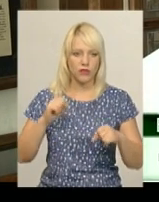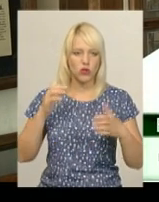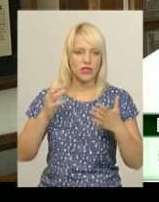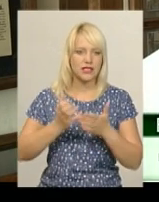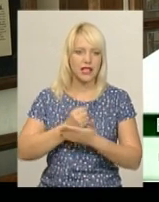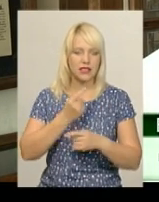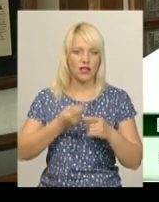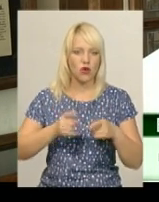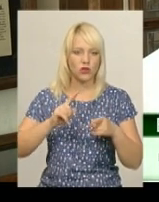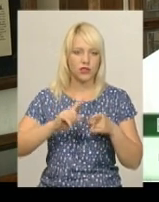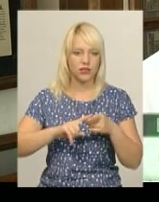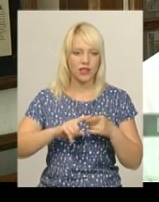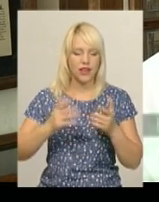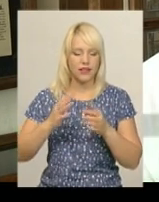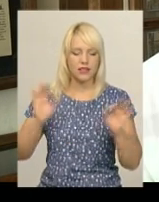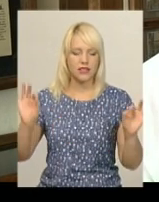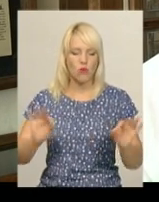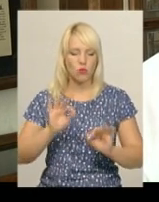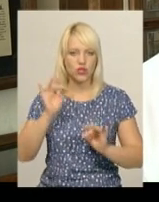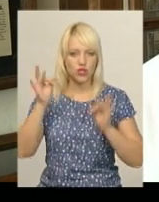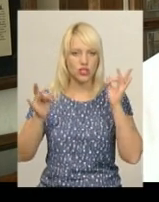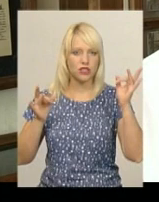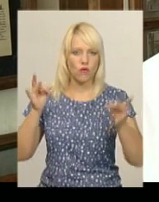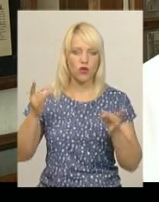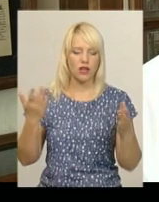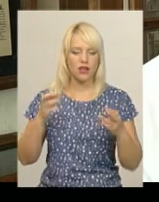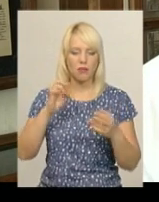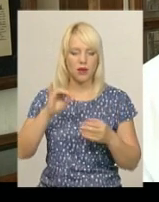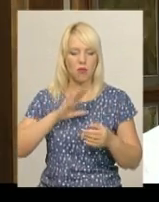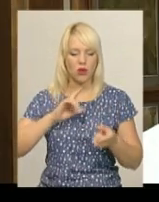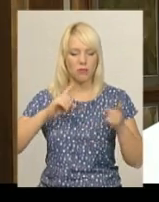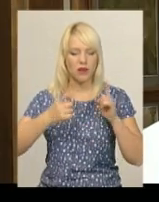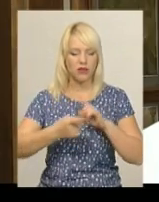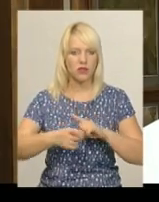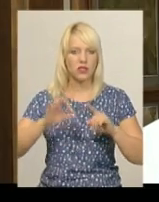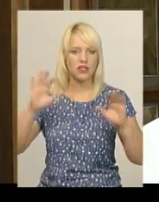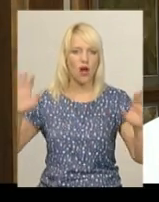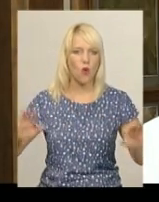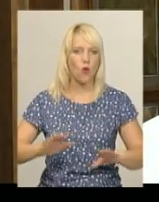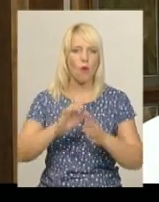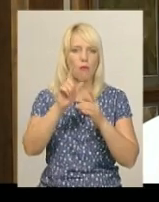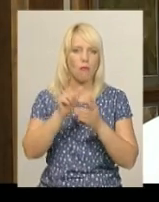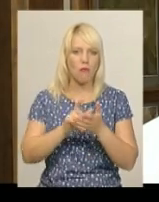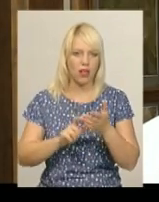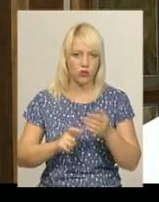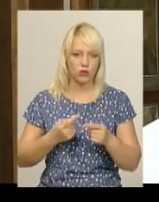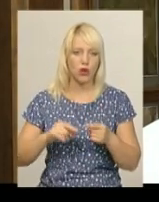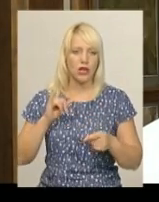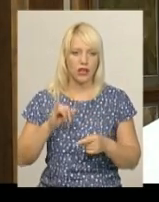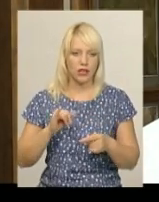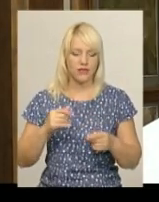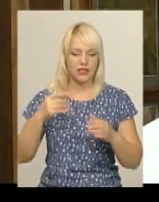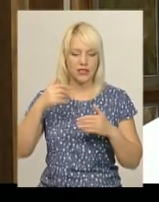ті такі музичні звуки, які могли перетворитися в мелодію. В середині Павла звучать